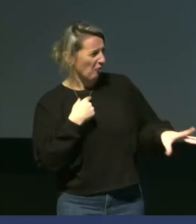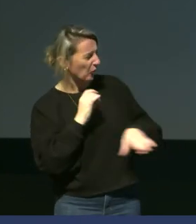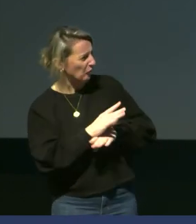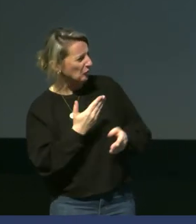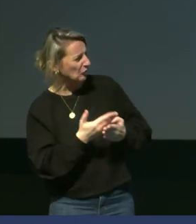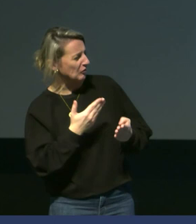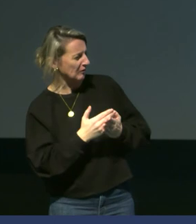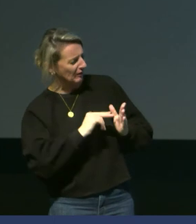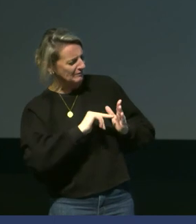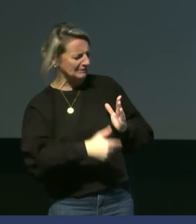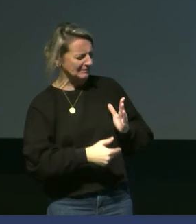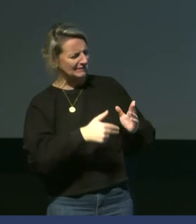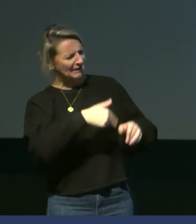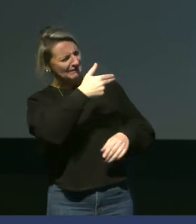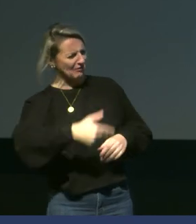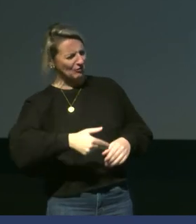Non.